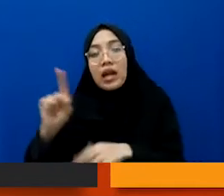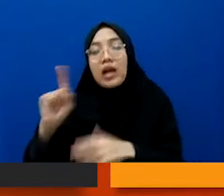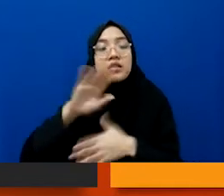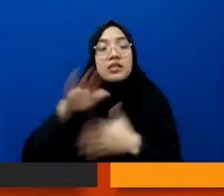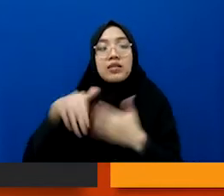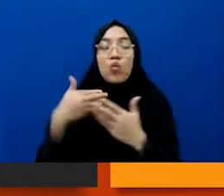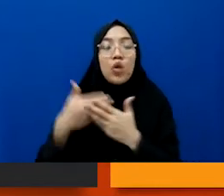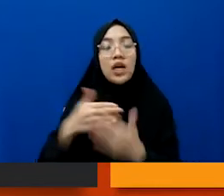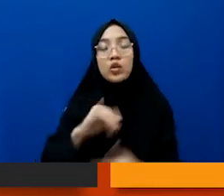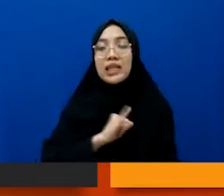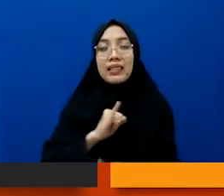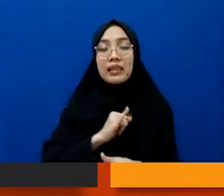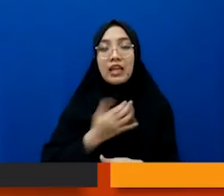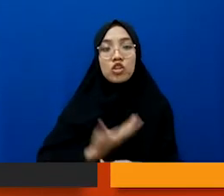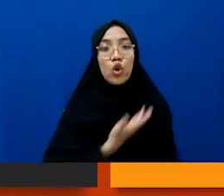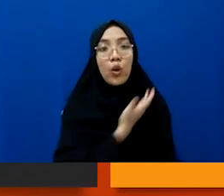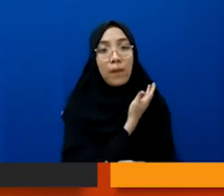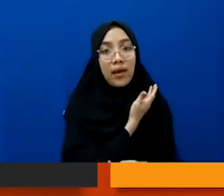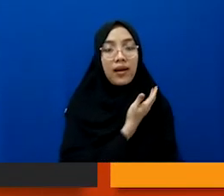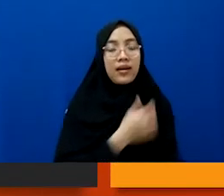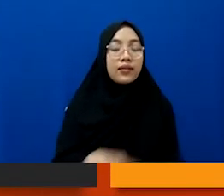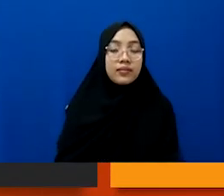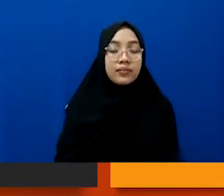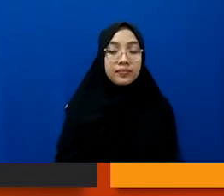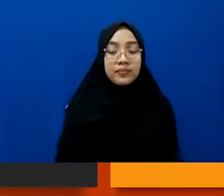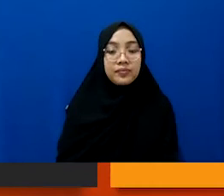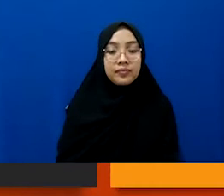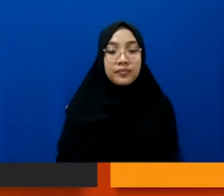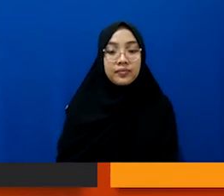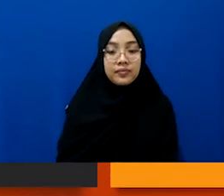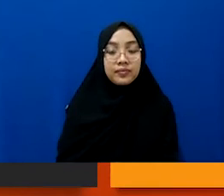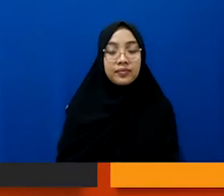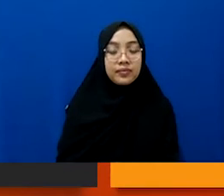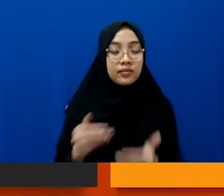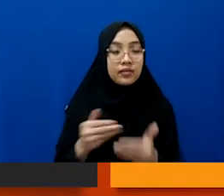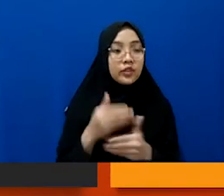identitas korban gitu ya udah next